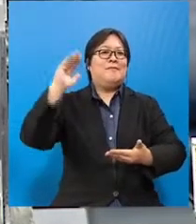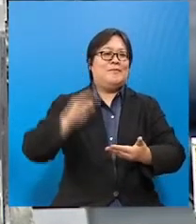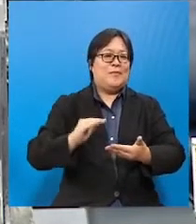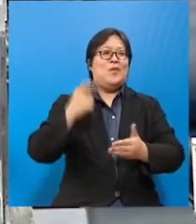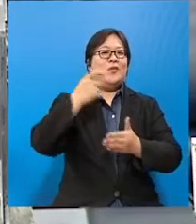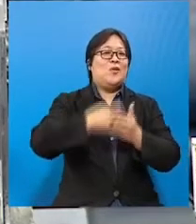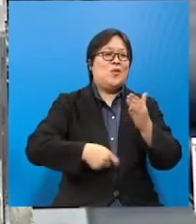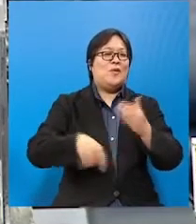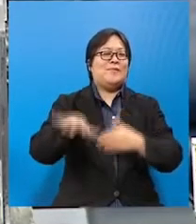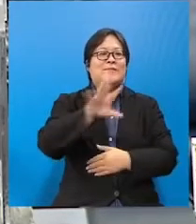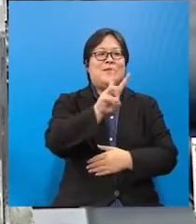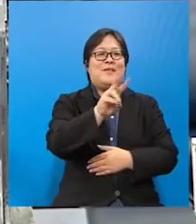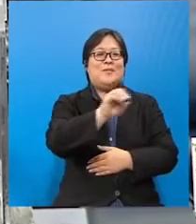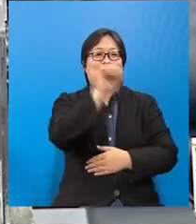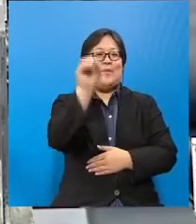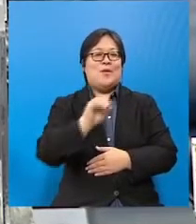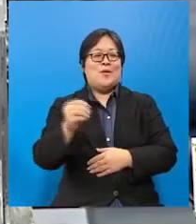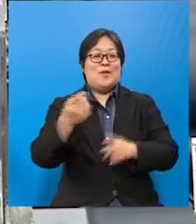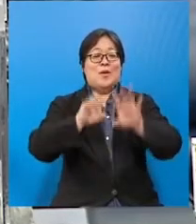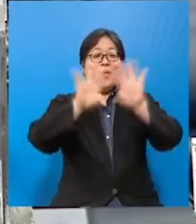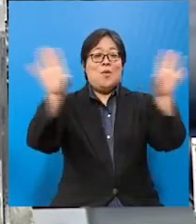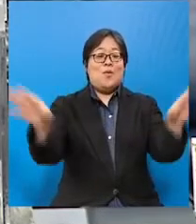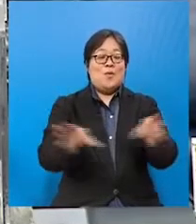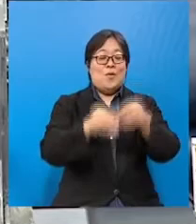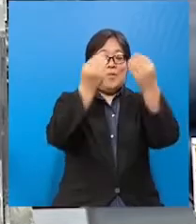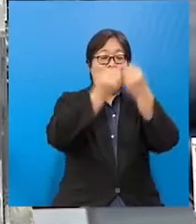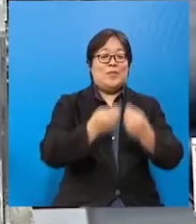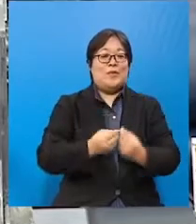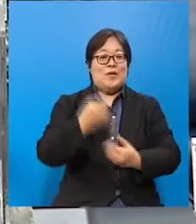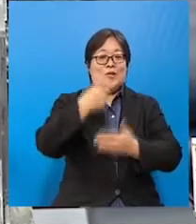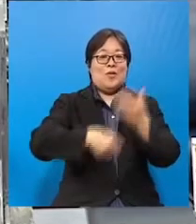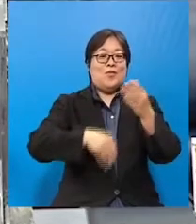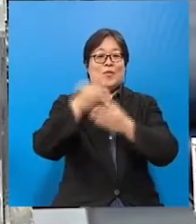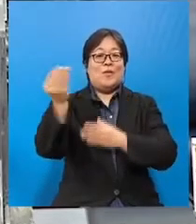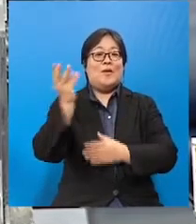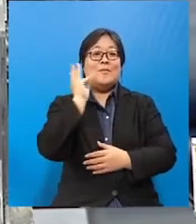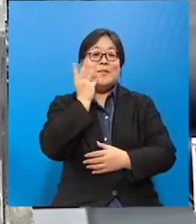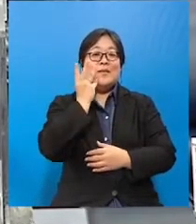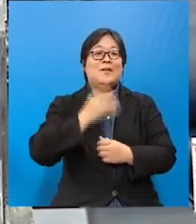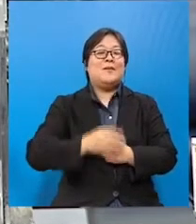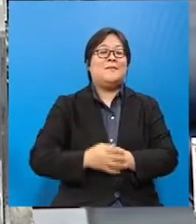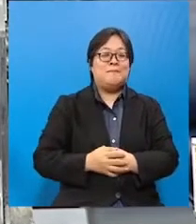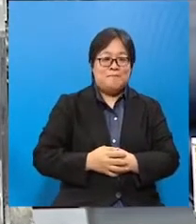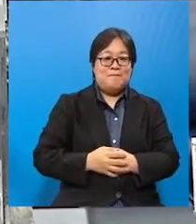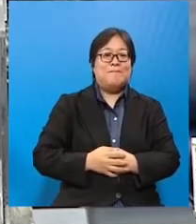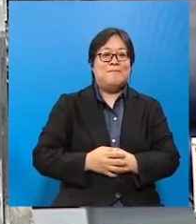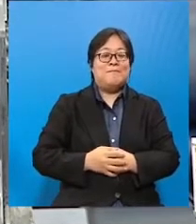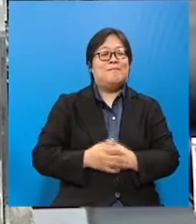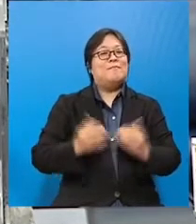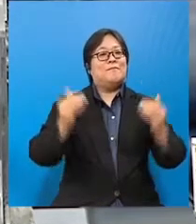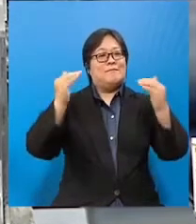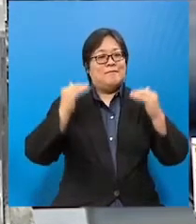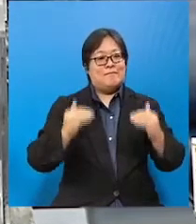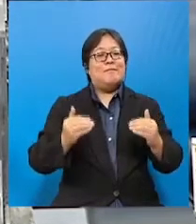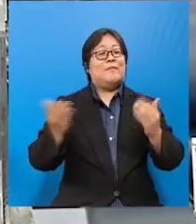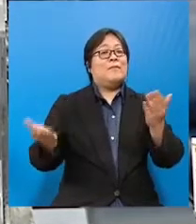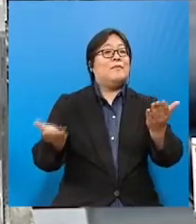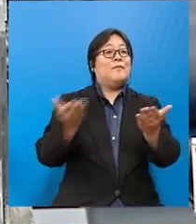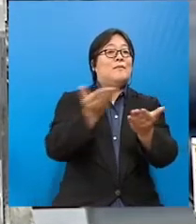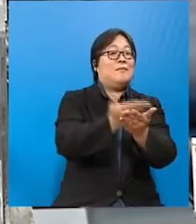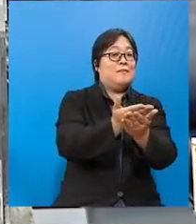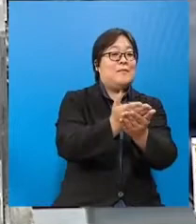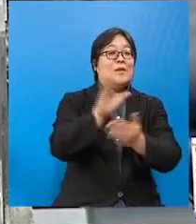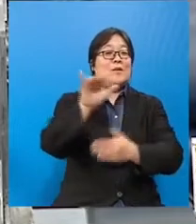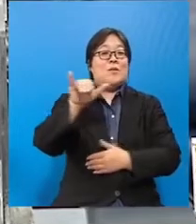pesawat sehingga 60% daripada jumlah keseluruhan kos pengeluaran padi. Sehubungan dengan itu, seperti yang disadangkan oleh yang